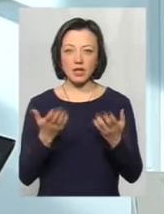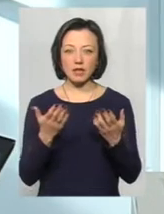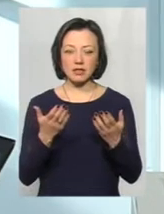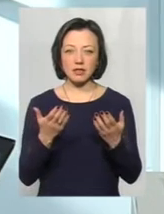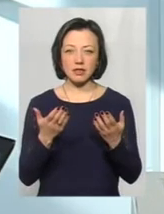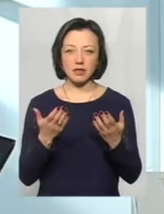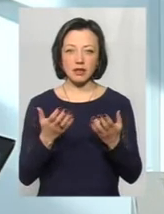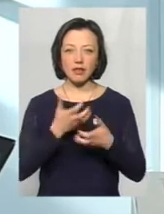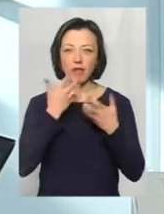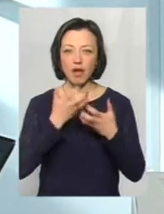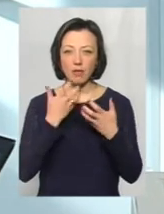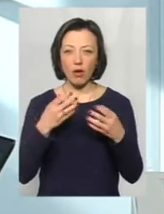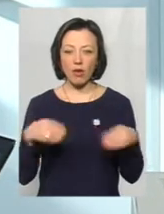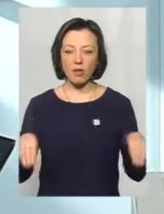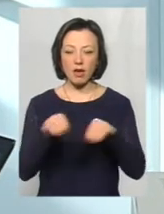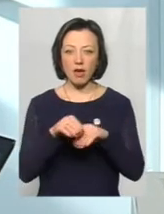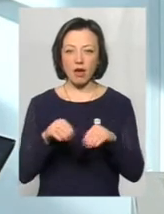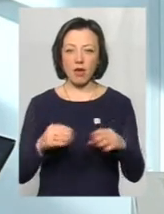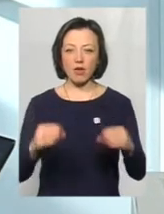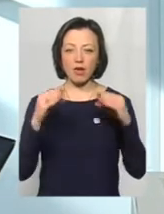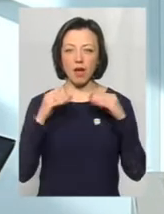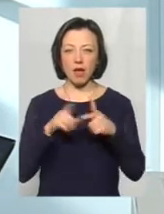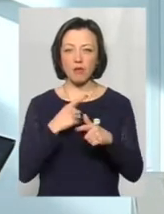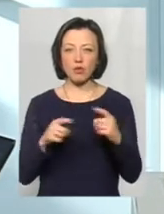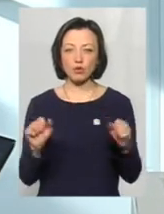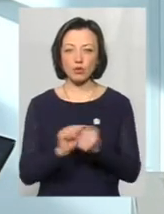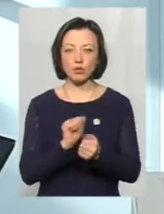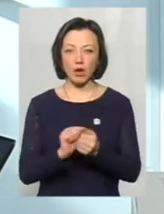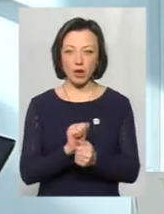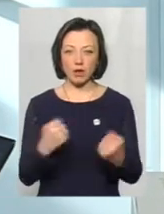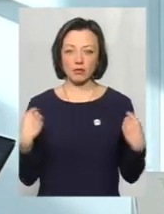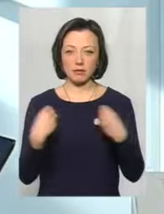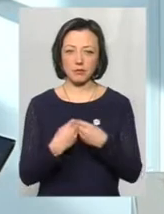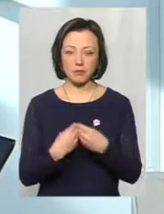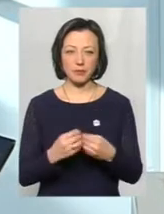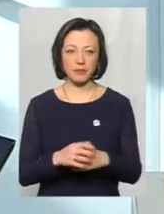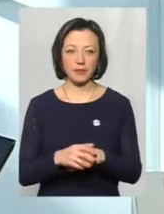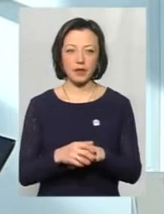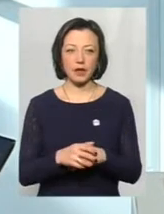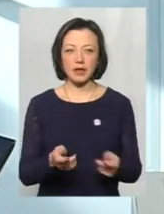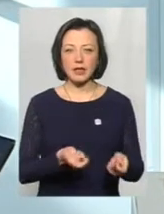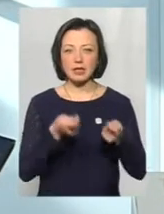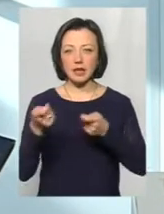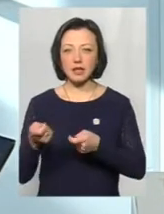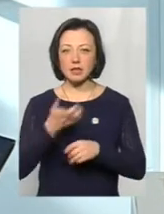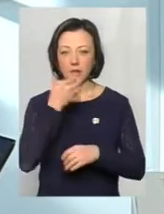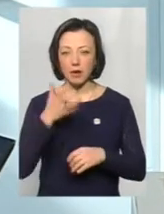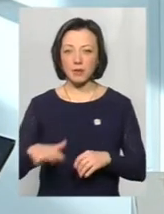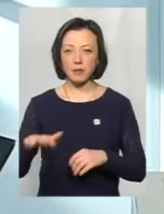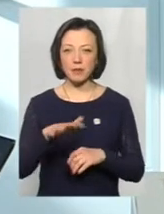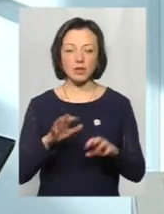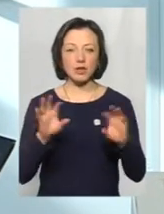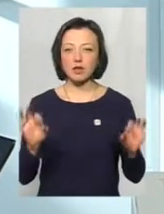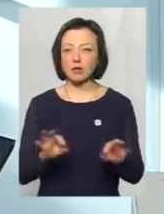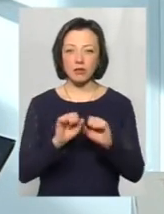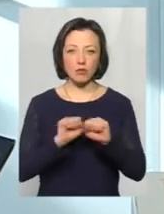'язки, тобто тепле одіяло, чи то якась одежа суха, щоб було сухе, занести його в тепле приміщення. Ні в якому